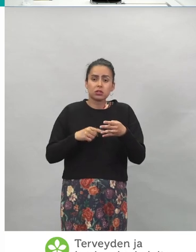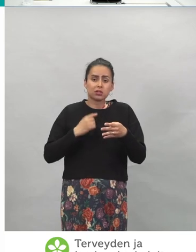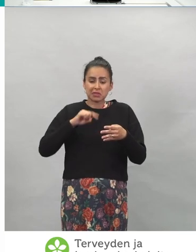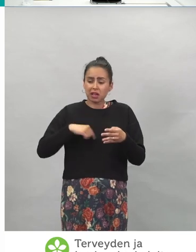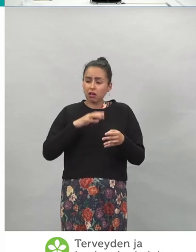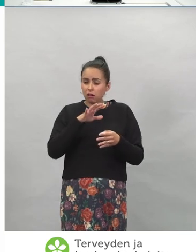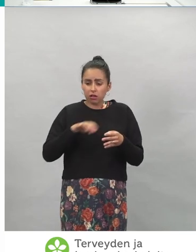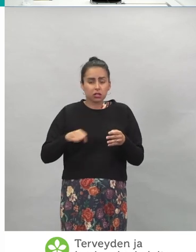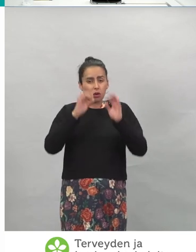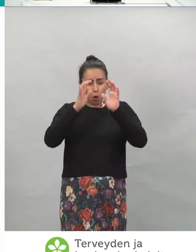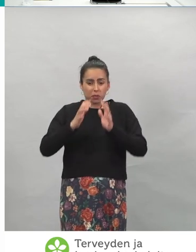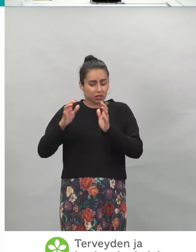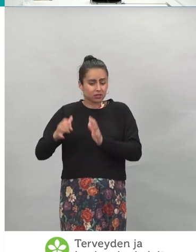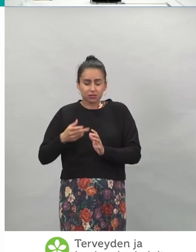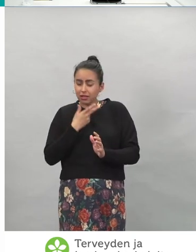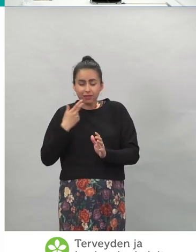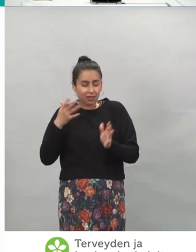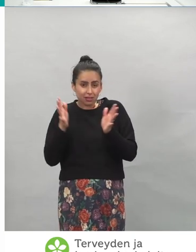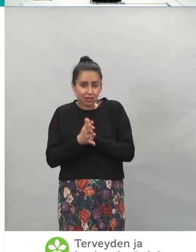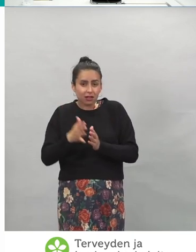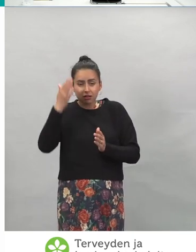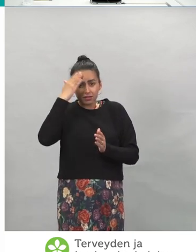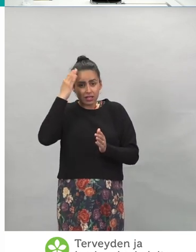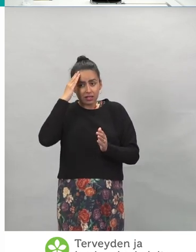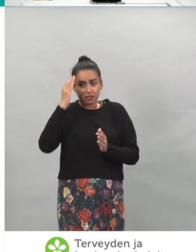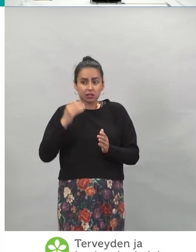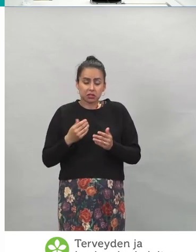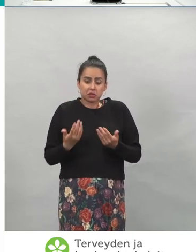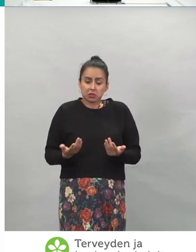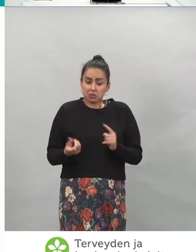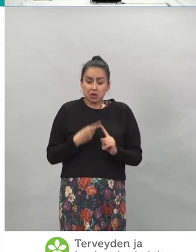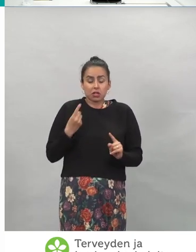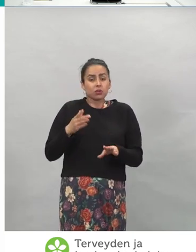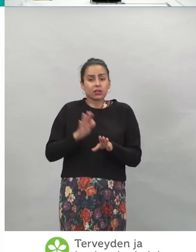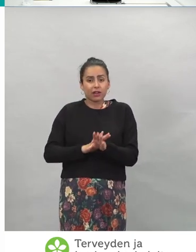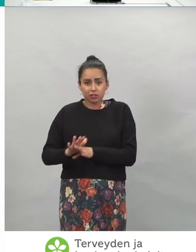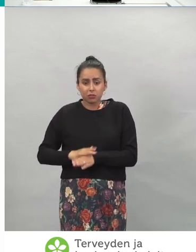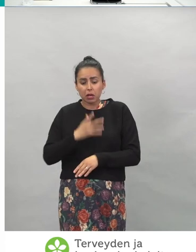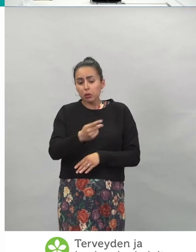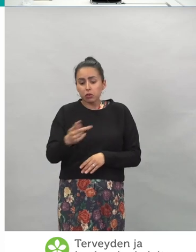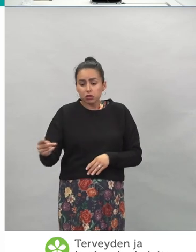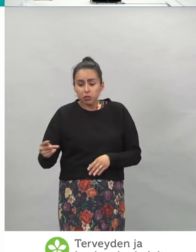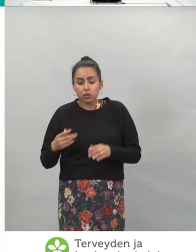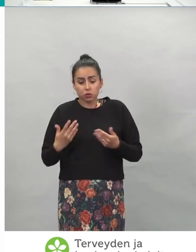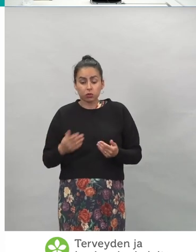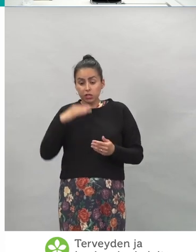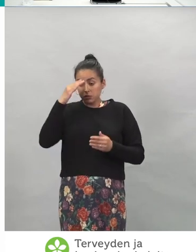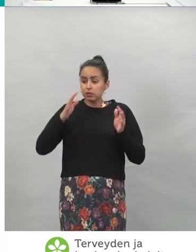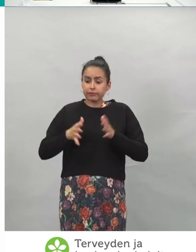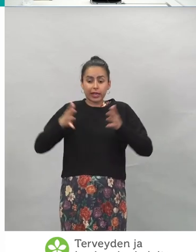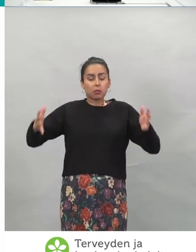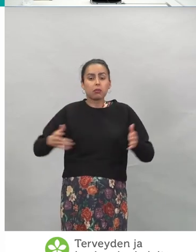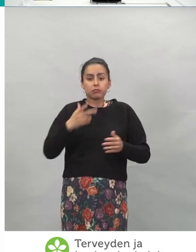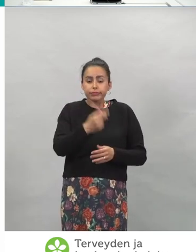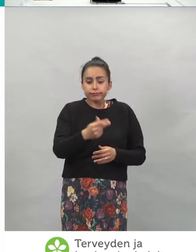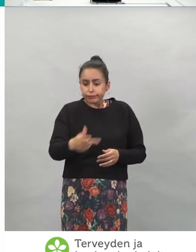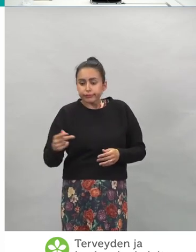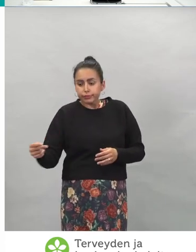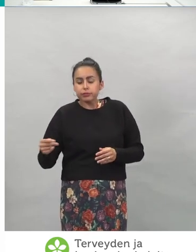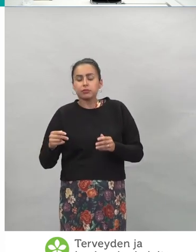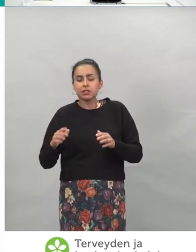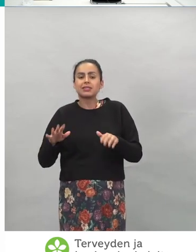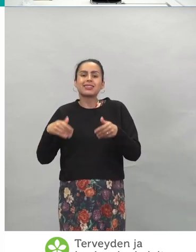ominaisuuksiakaan vielä, kun me ollaan niitä lähdetty käyttämään, ja mitä enemmän ihmisiä rokotetaan, niin sitä enemmän tietoa tulee.